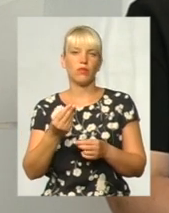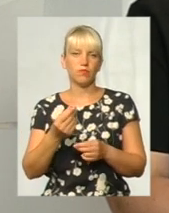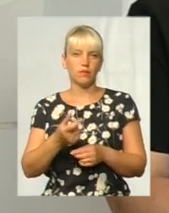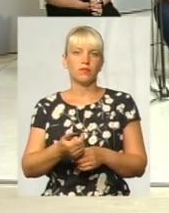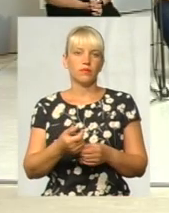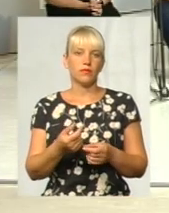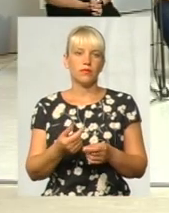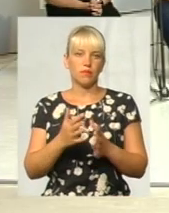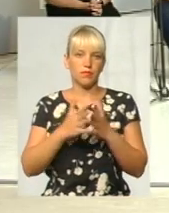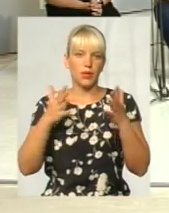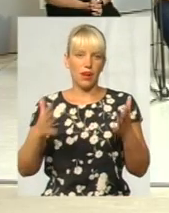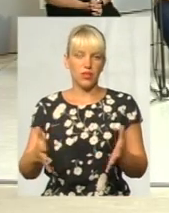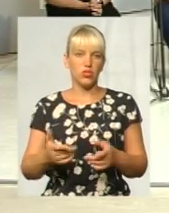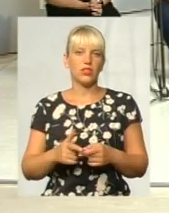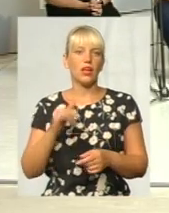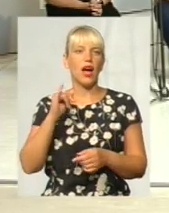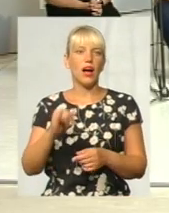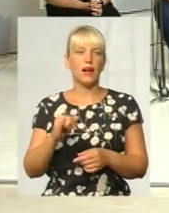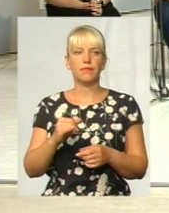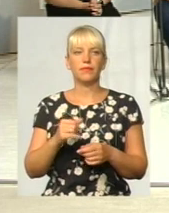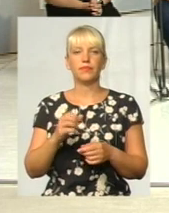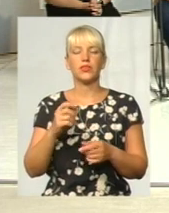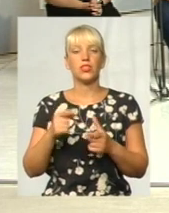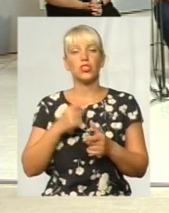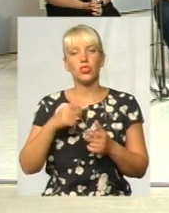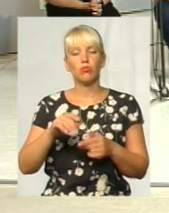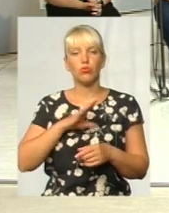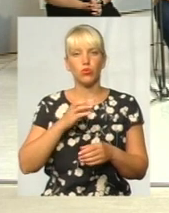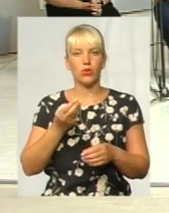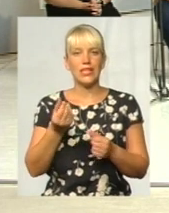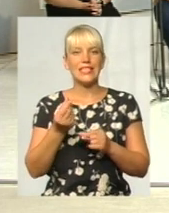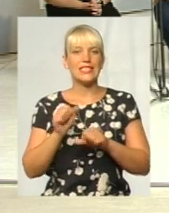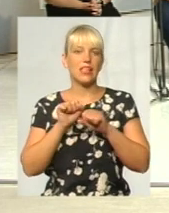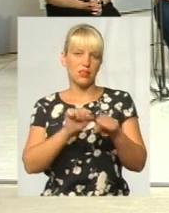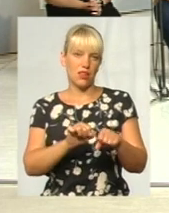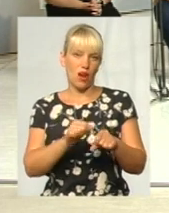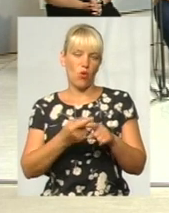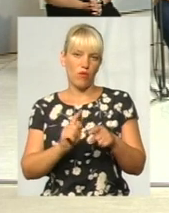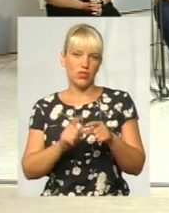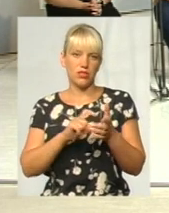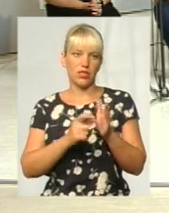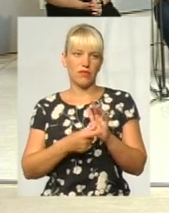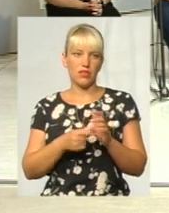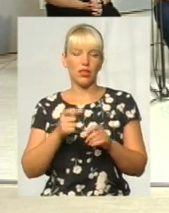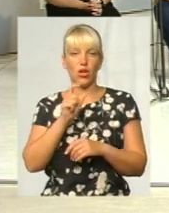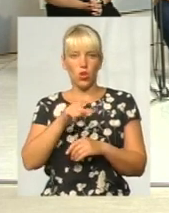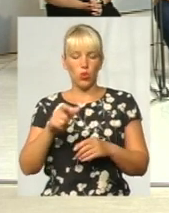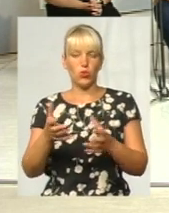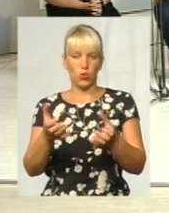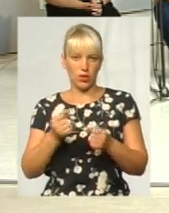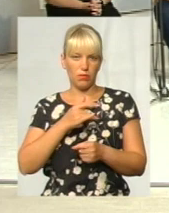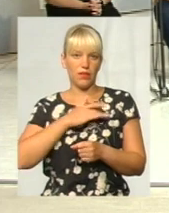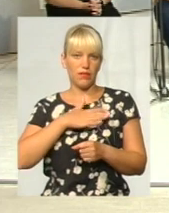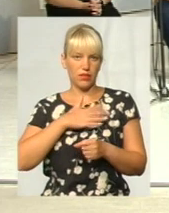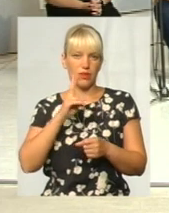Скажіть, будь ласка, а чи було застраховане майно? Ні. Люди отримали право власності, але